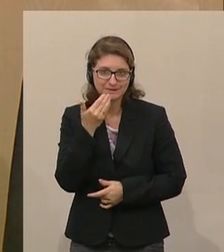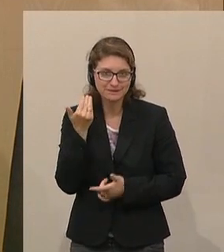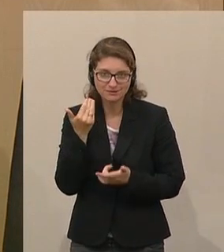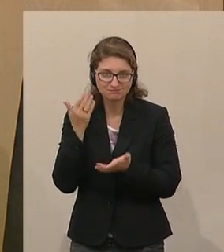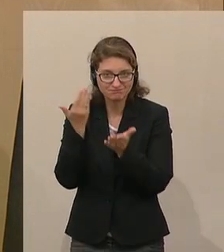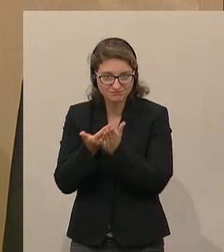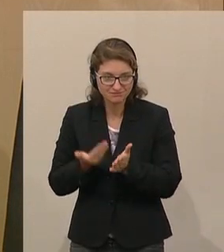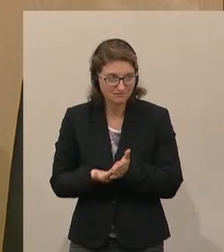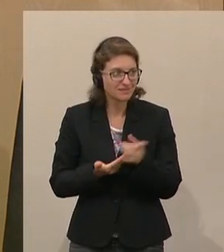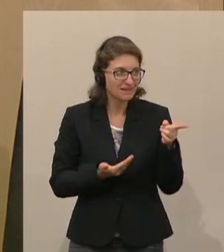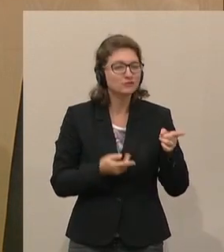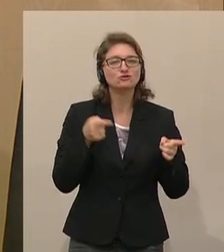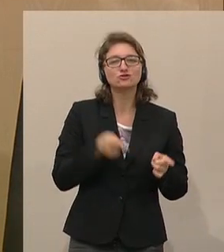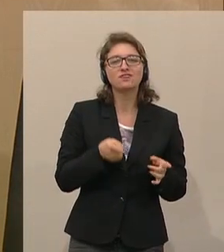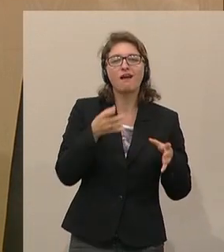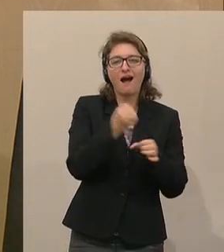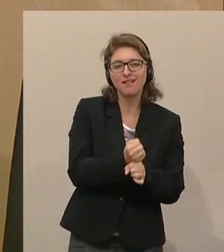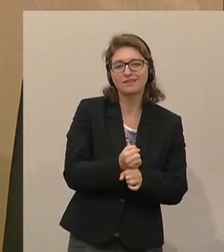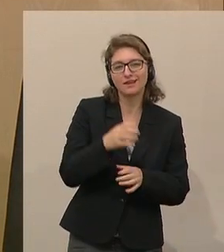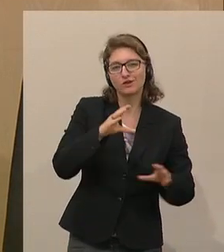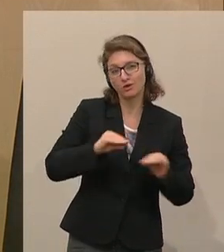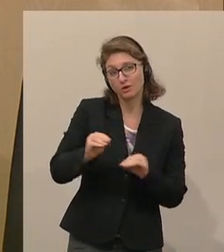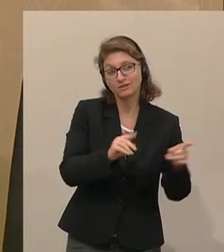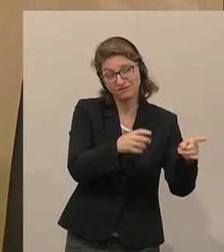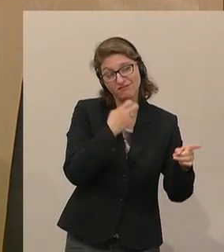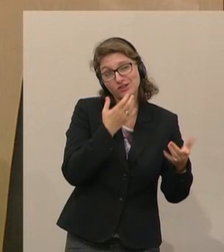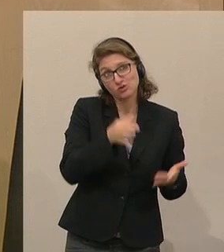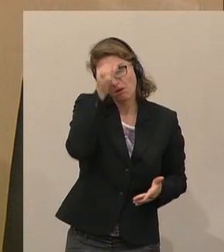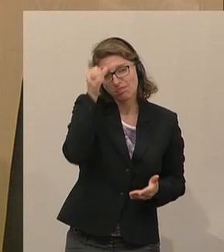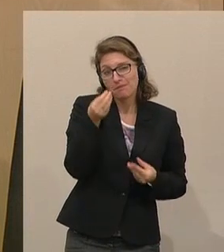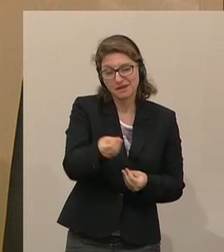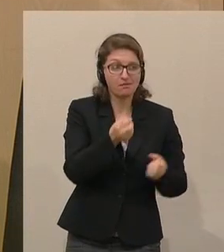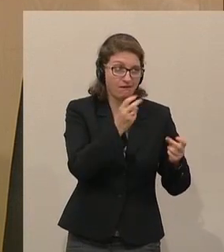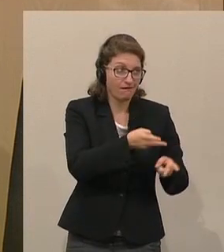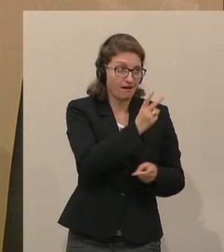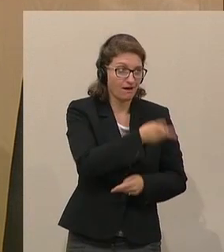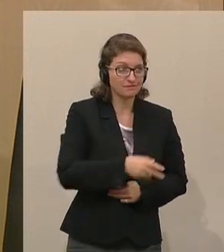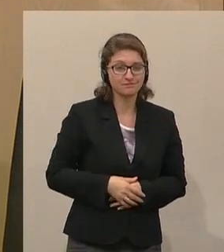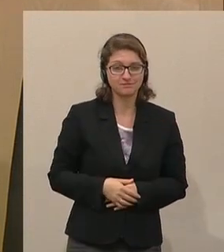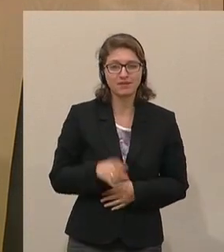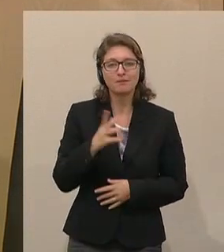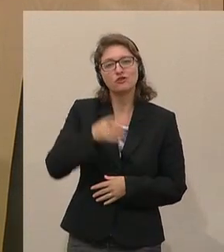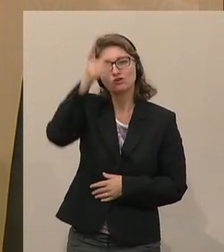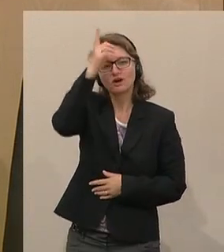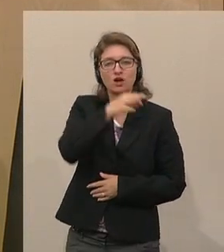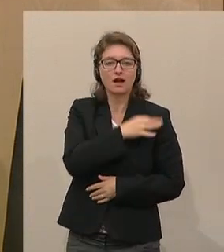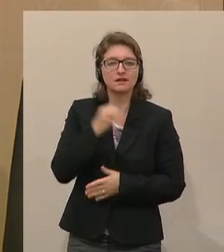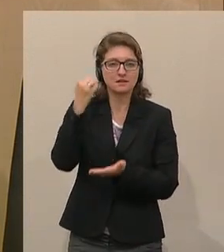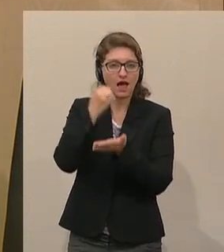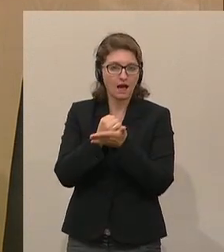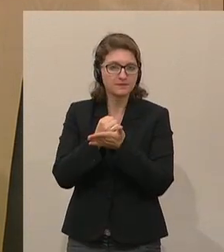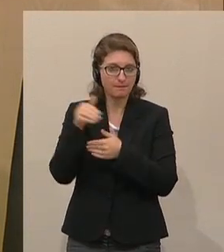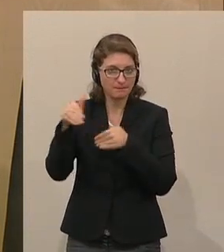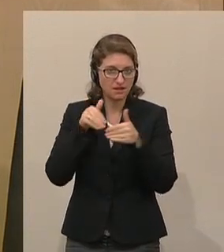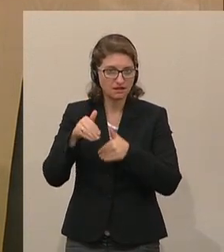stichhaltige Gerüchte. Genau, so können Sie es auch bezeichnen, wenn Sie wollen. Und der deutsche Kanzleramtsminister Helge Braun von der